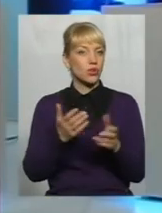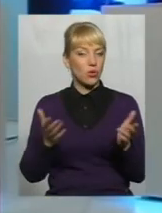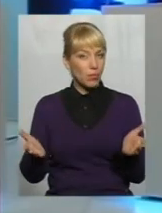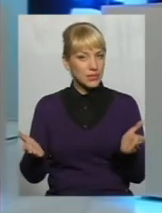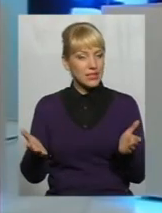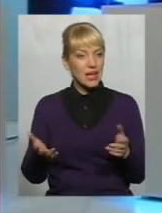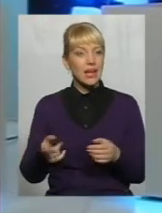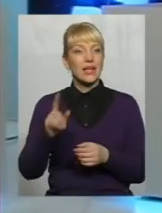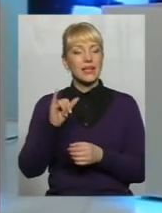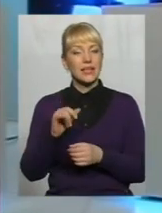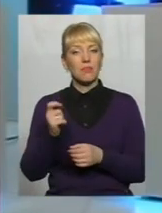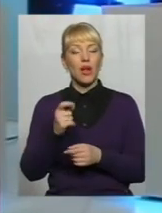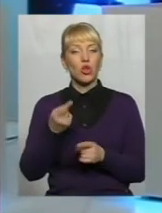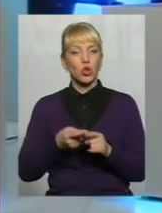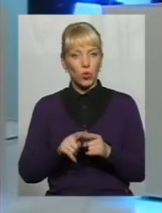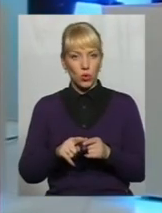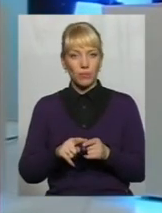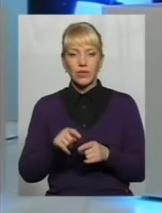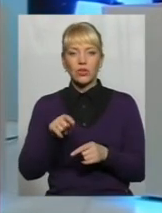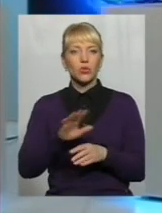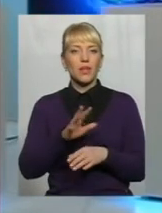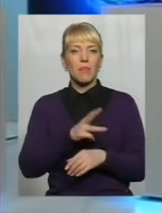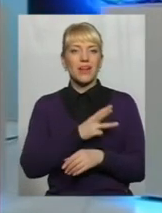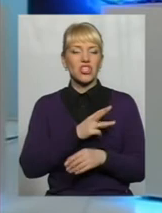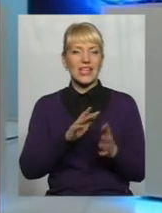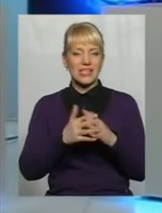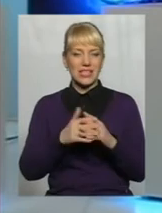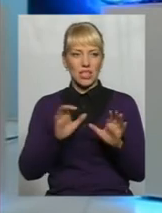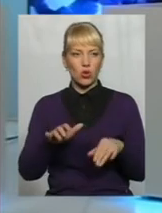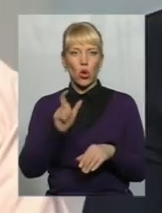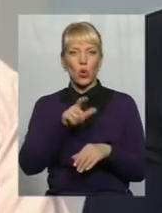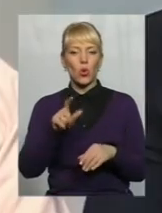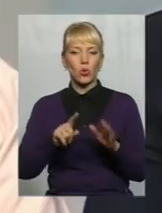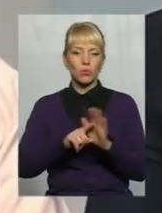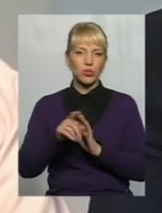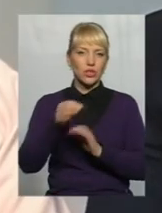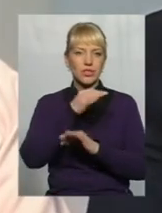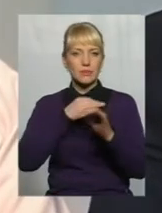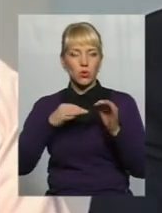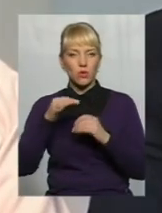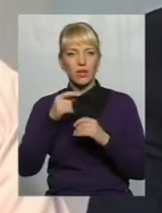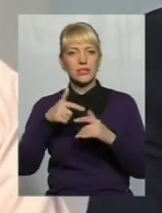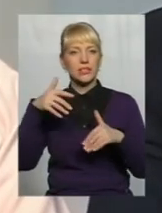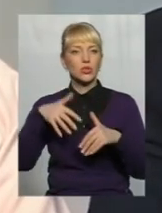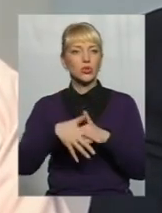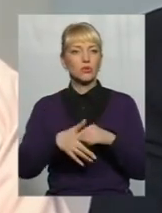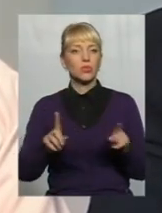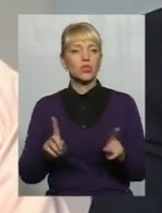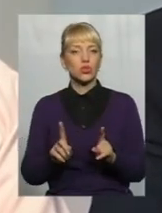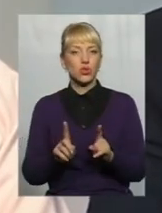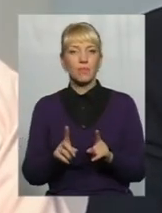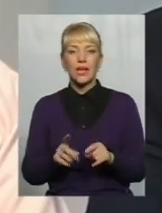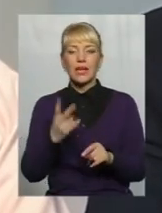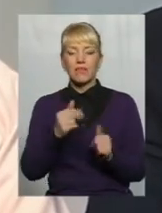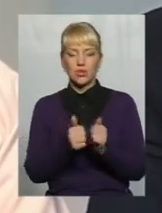мало того, знаєте, тут вже даже не бажання сільських голів, тут люди просто почали між собою спілкуватися. Зрозуміло, що два